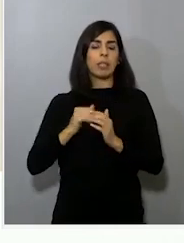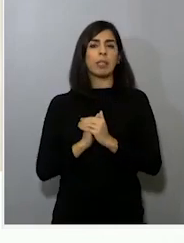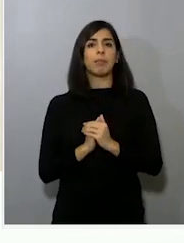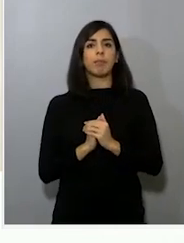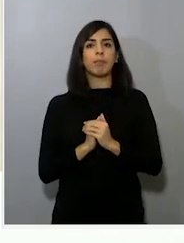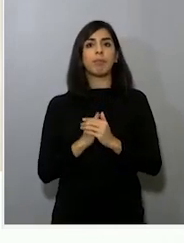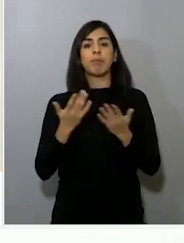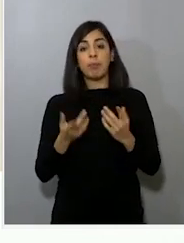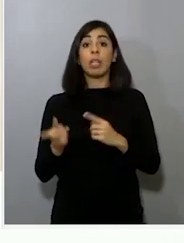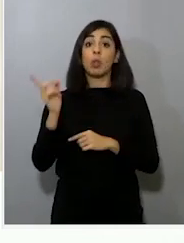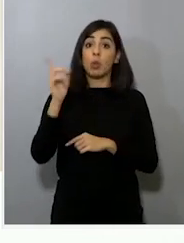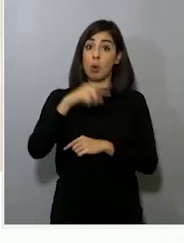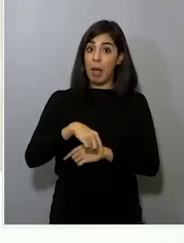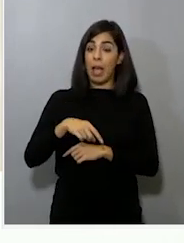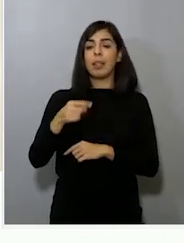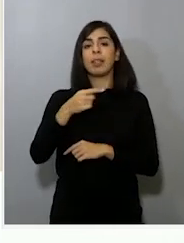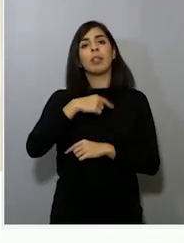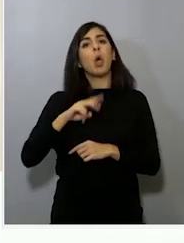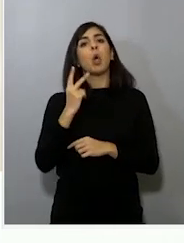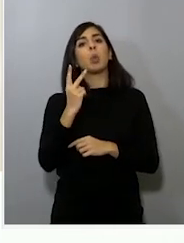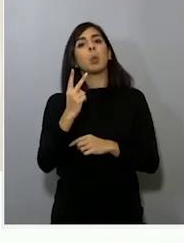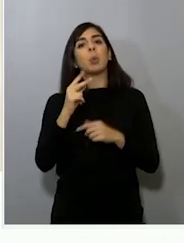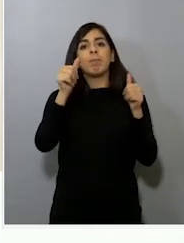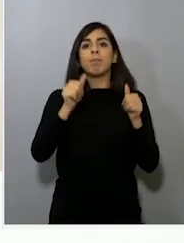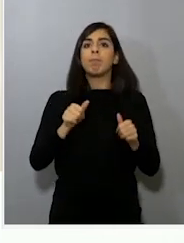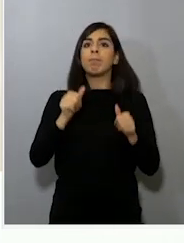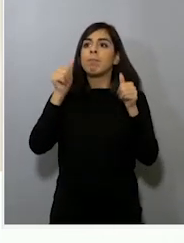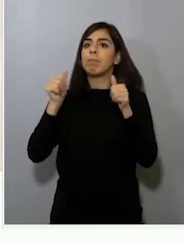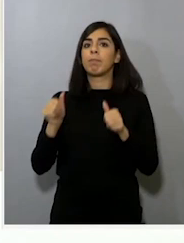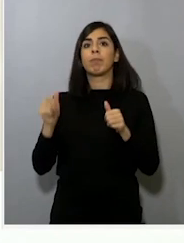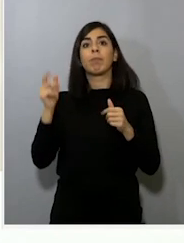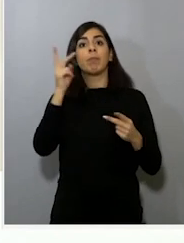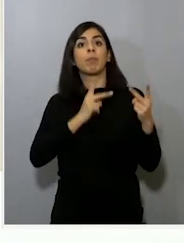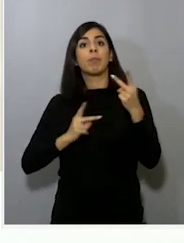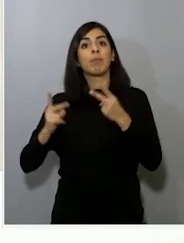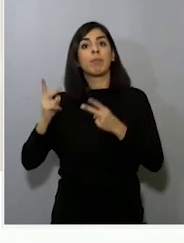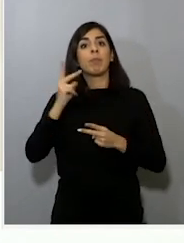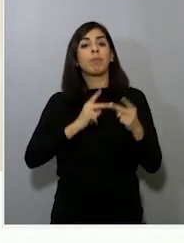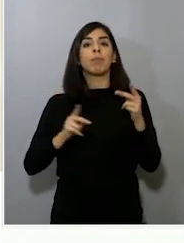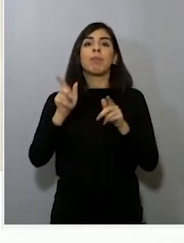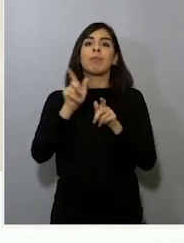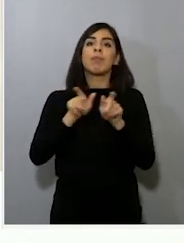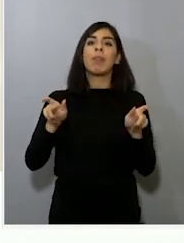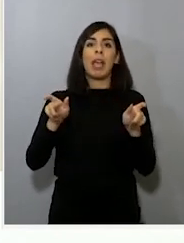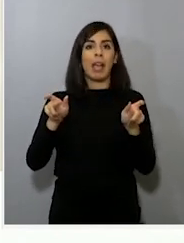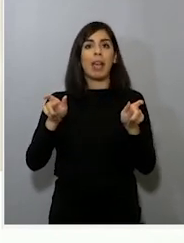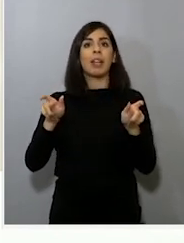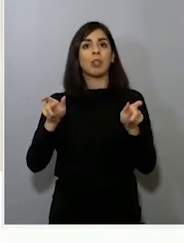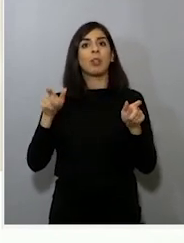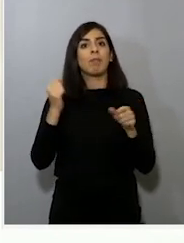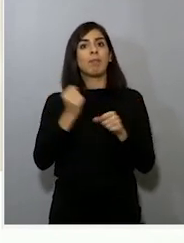Domani pubblicheremo due avvisi per il reclutamento del personale sanitario che dovrà